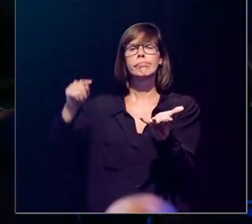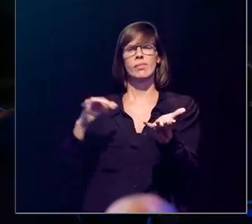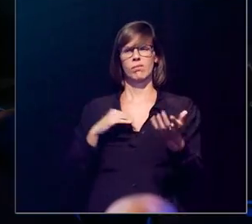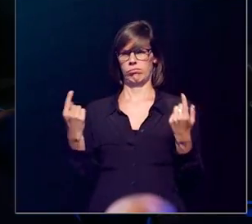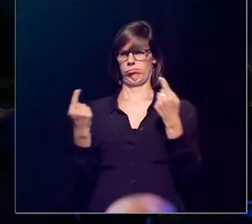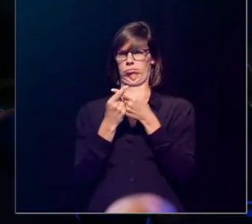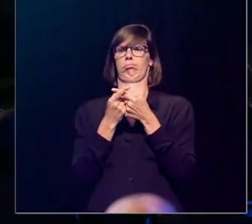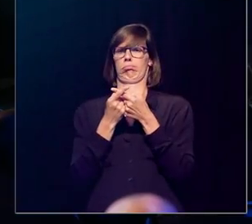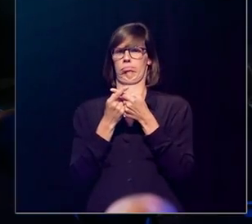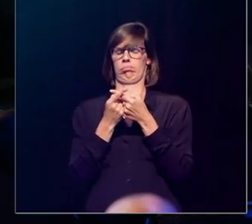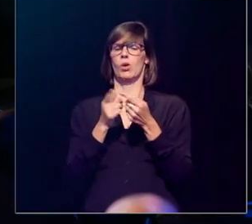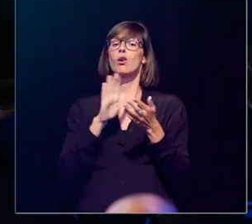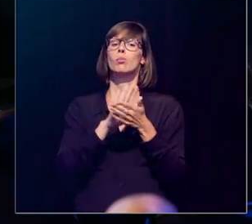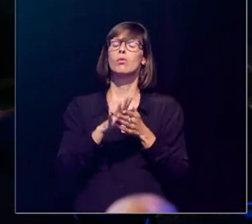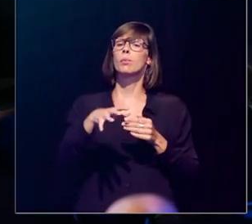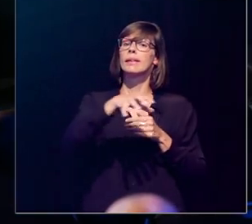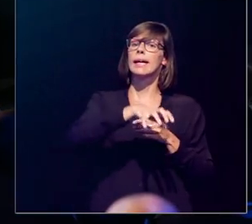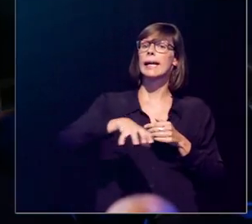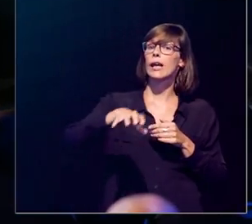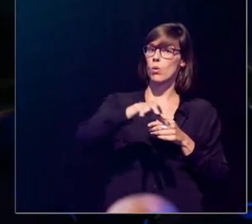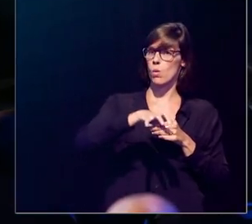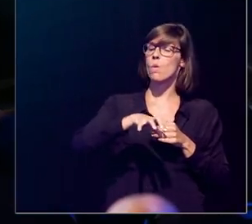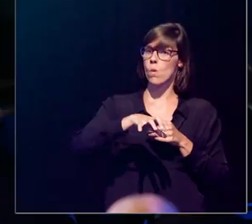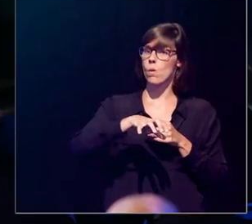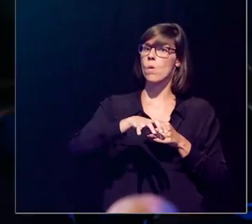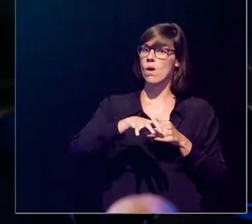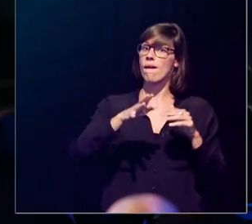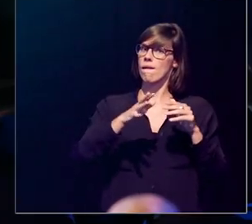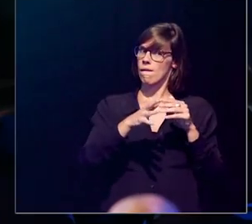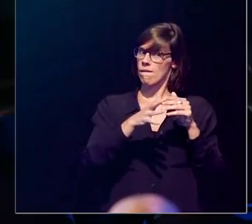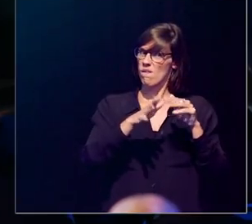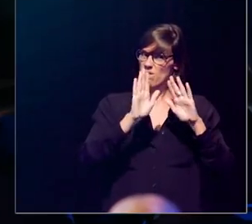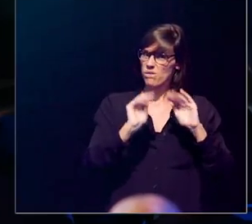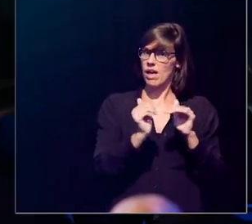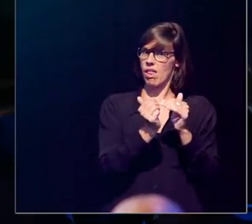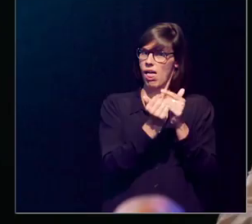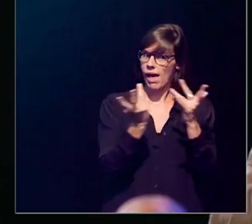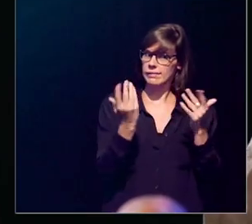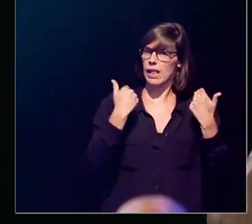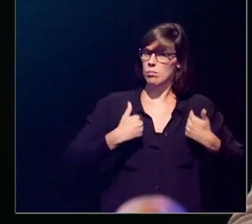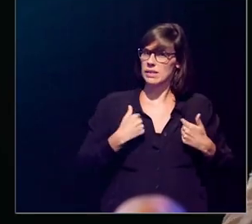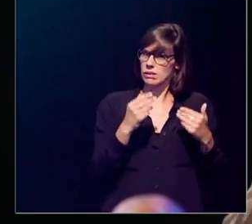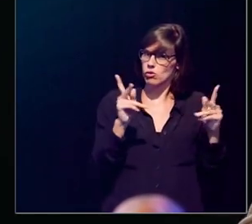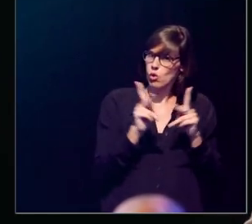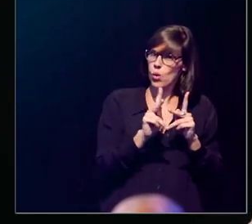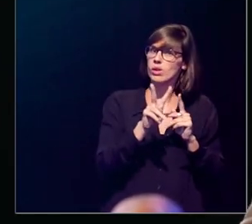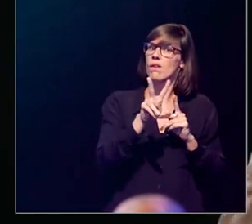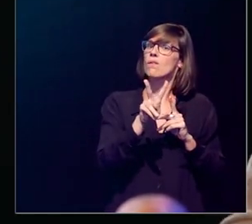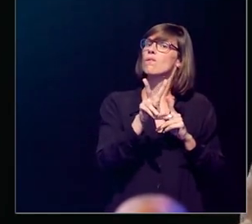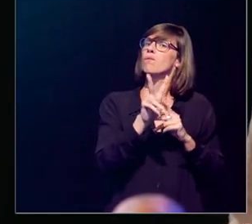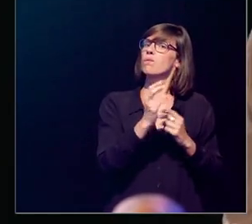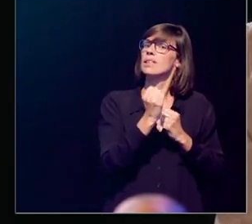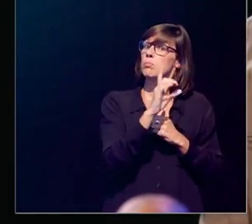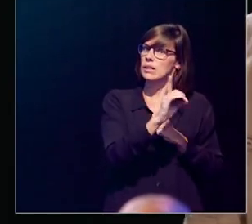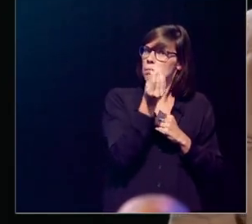men wereldwijd kijkt, dan zijn er enkele paradoxen. Bijvoorbeeld de regio met de grootste aantallen mensen die